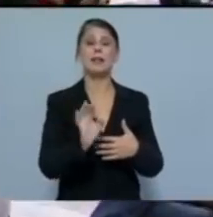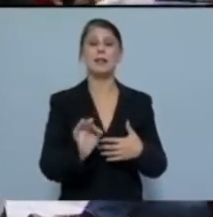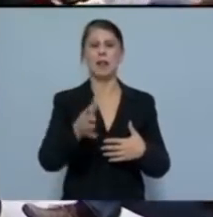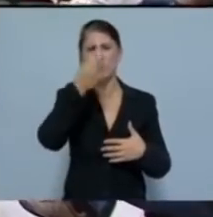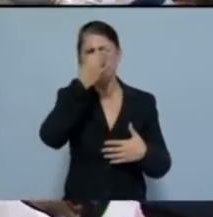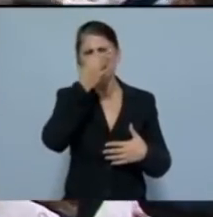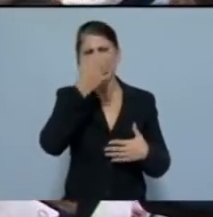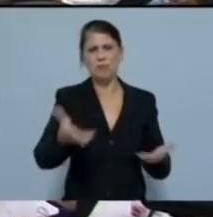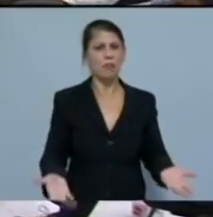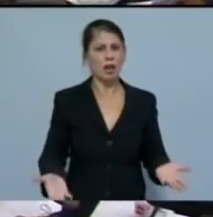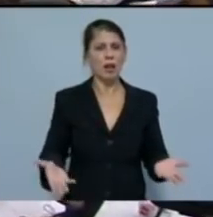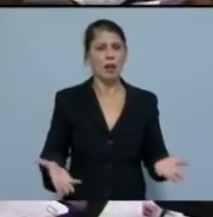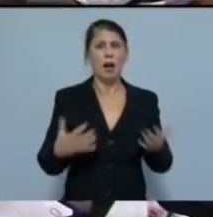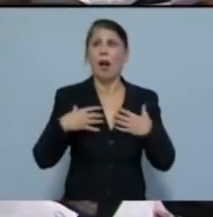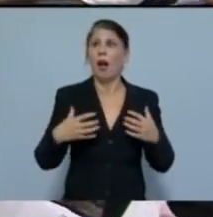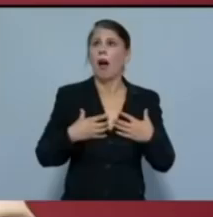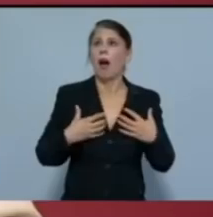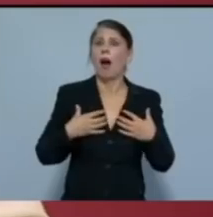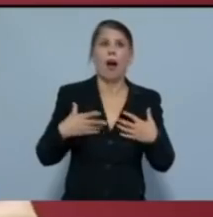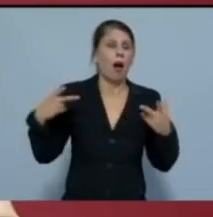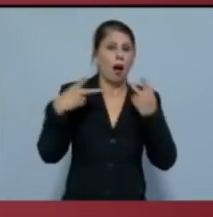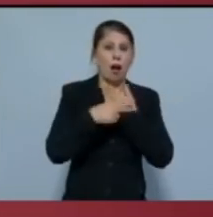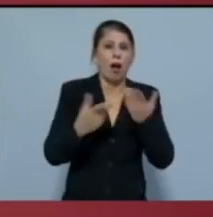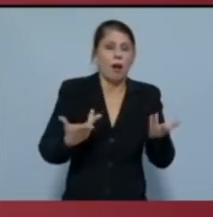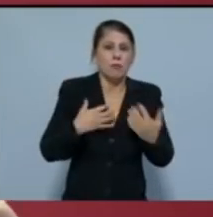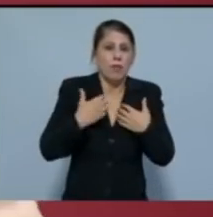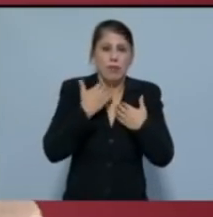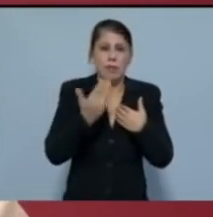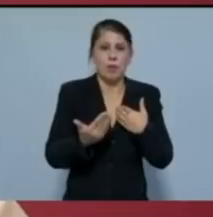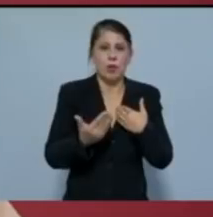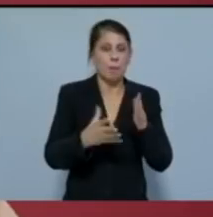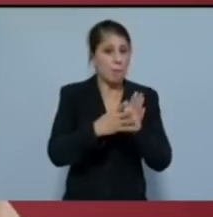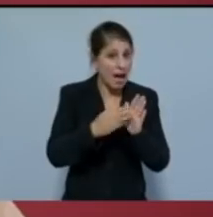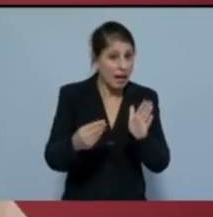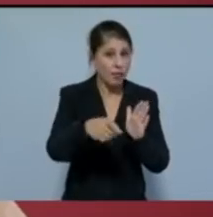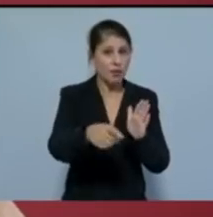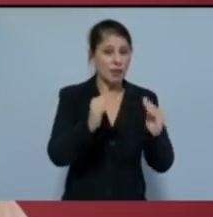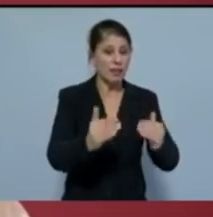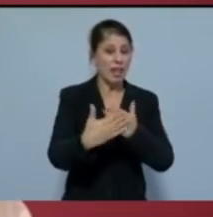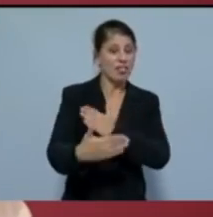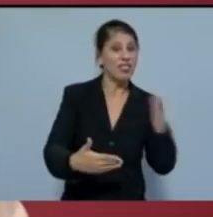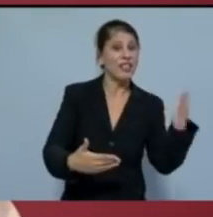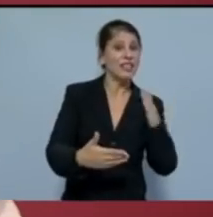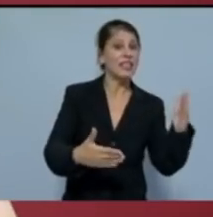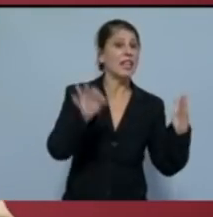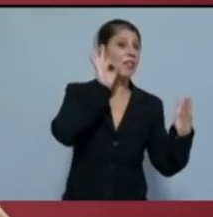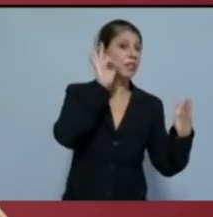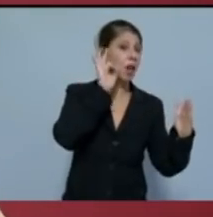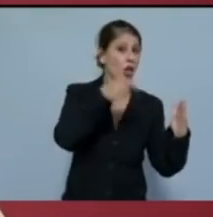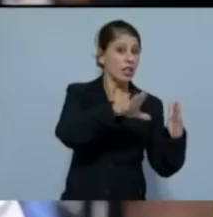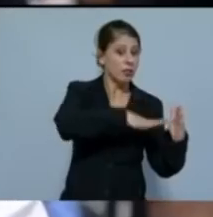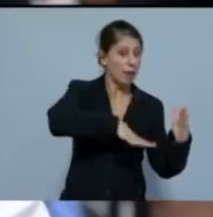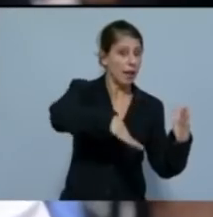δυσοσμία που κόβει την ανάσα, με εμπληματικό παράδειγμα την κατάσταση στη Δυτική Θεσσαλονίκη, αλλά